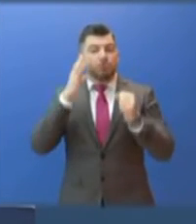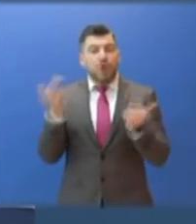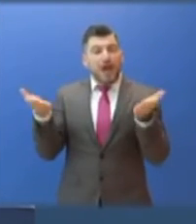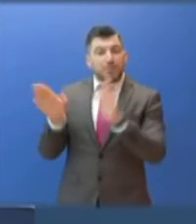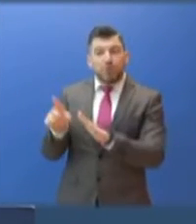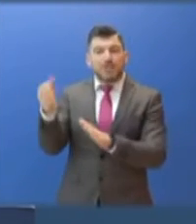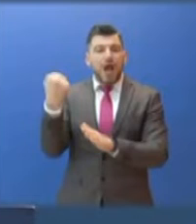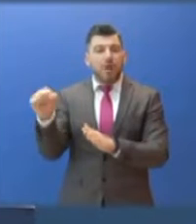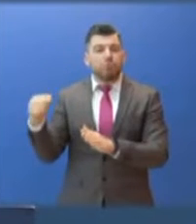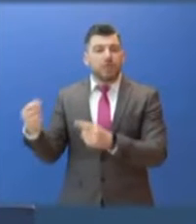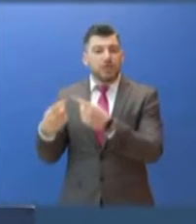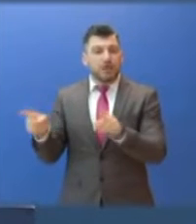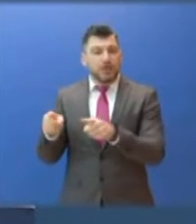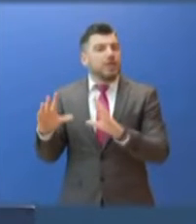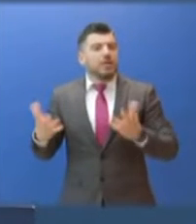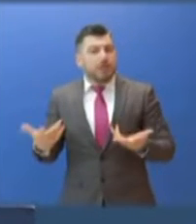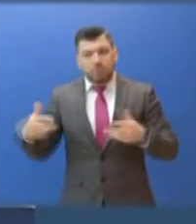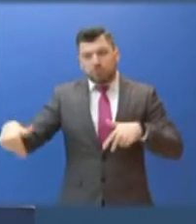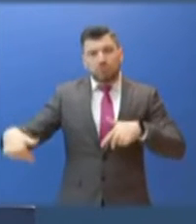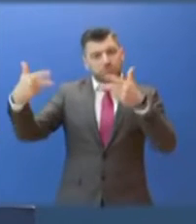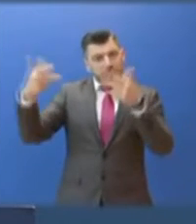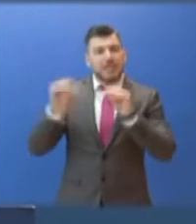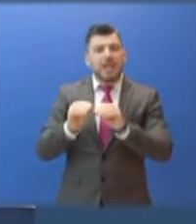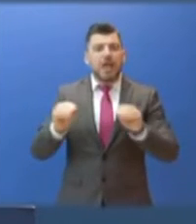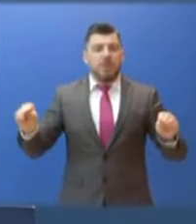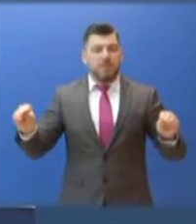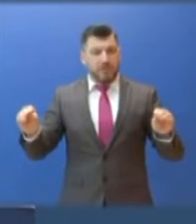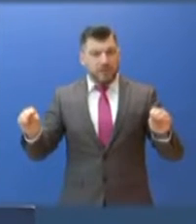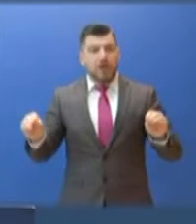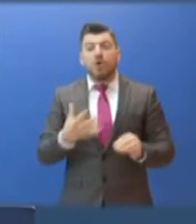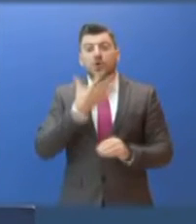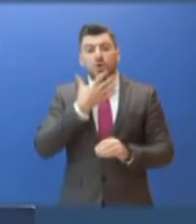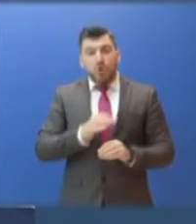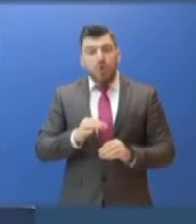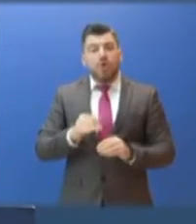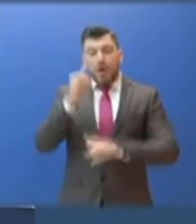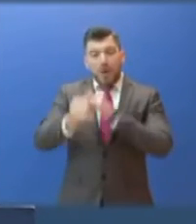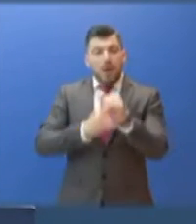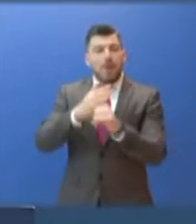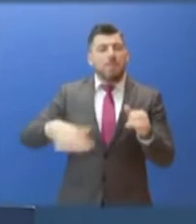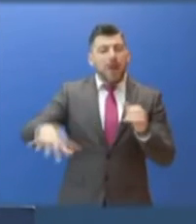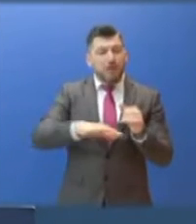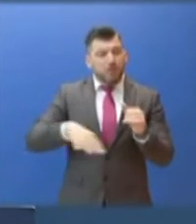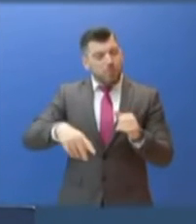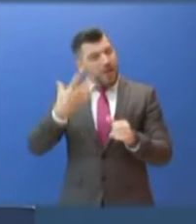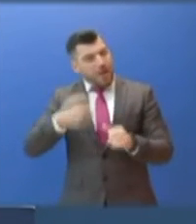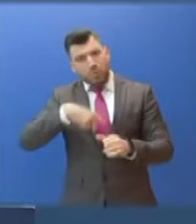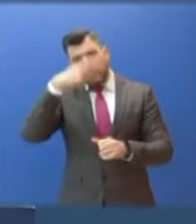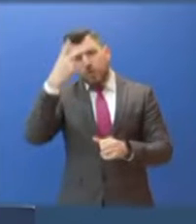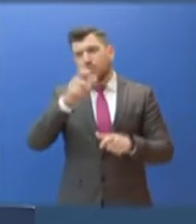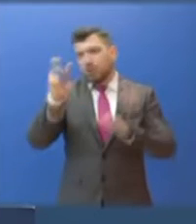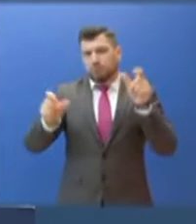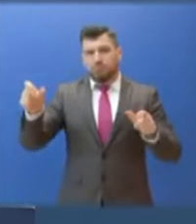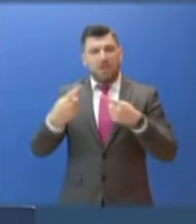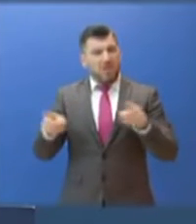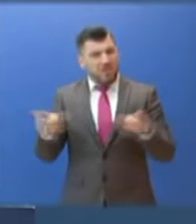καθηγητών είναι η δυνατότητα τηλεκπαίδευσης μέσα από την πλατφόρμα Cisco WebEx καθώς το δικαίωμα χρήσης 154.000 αδειών για τους